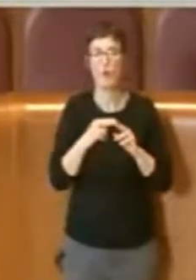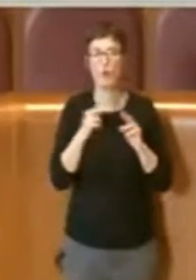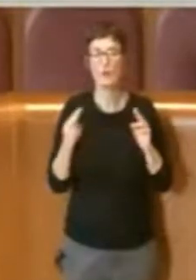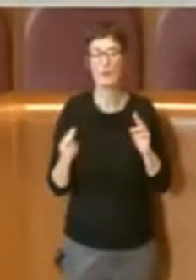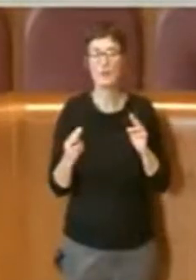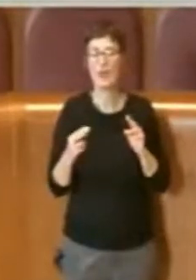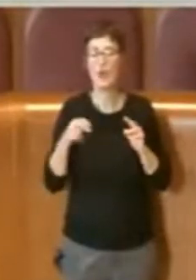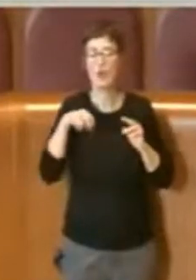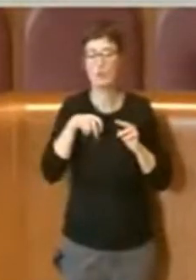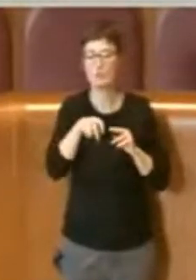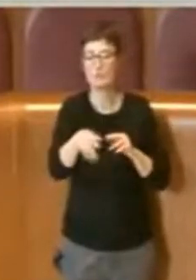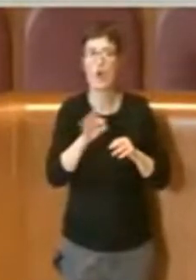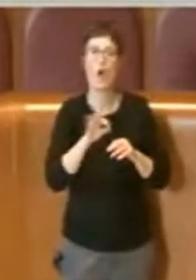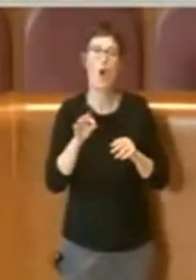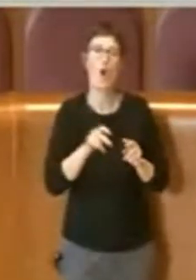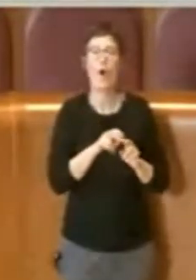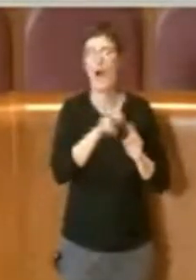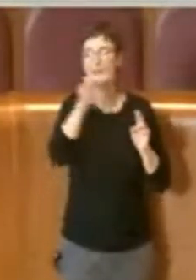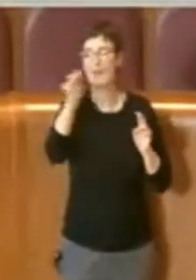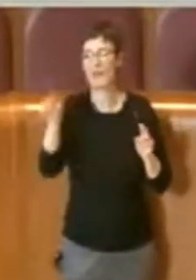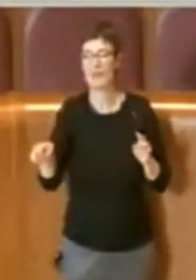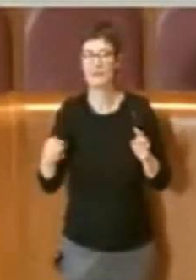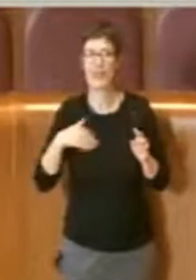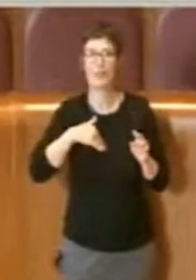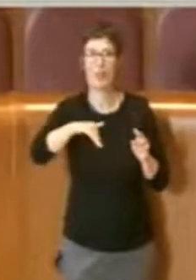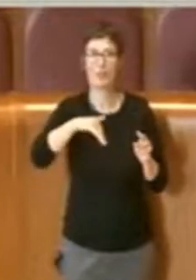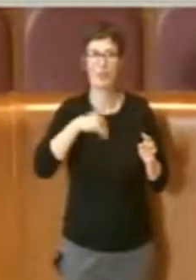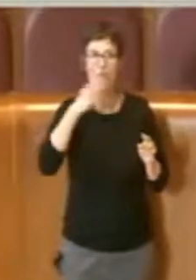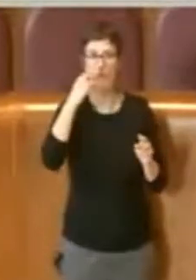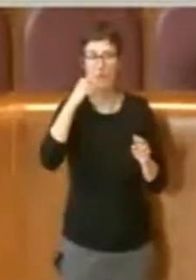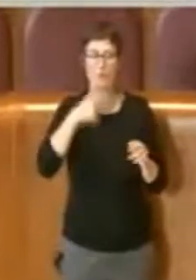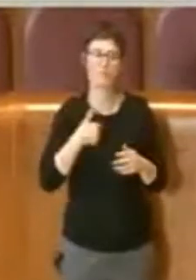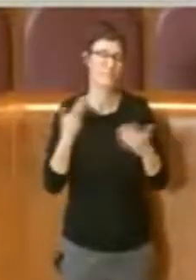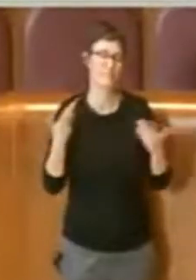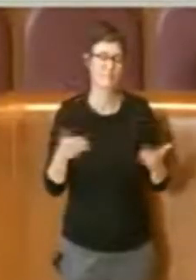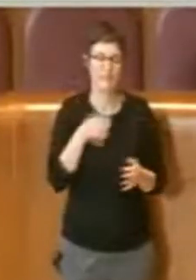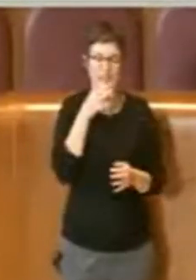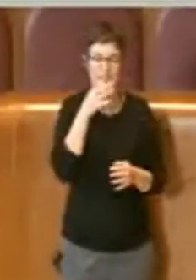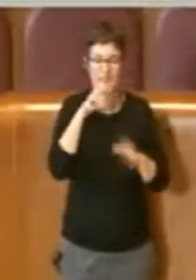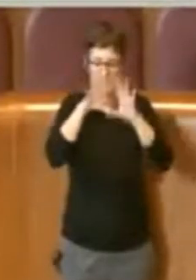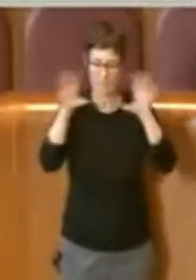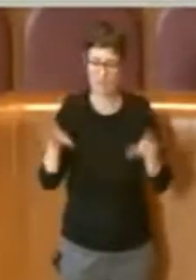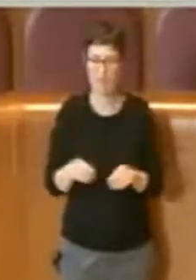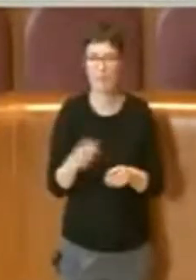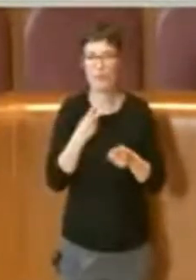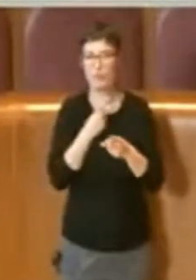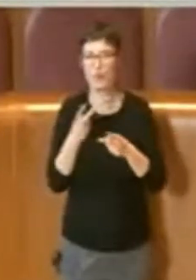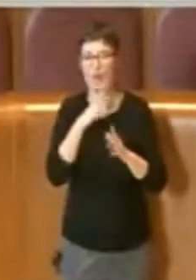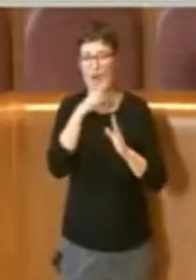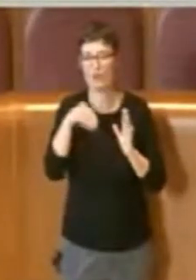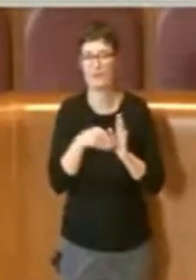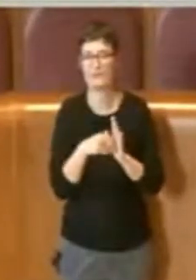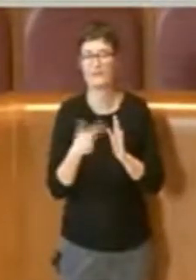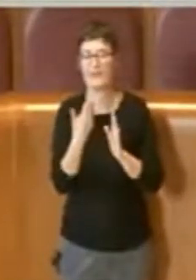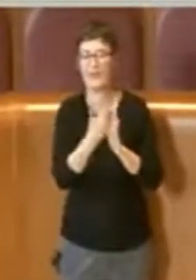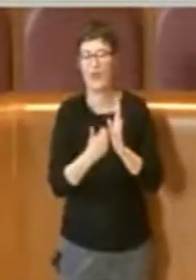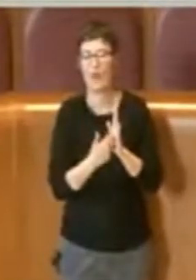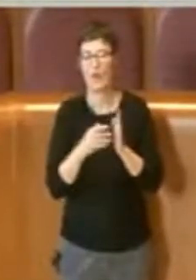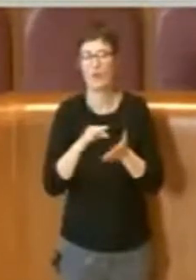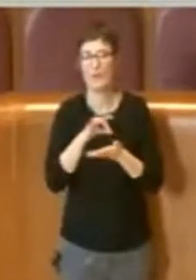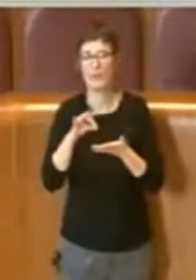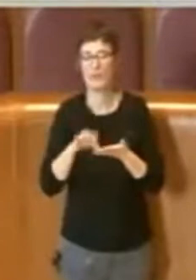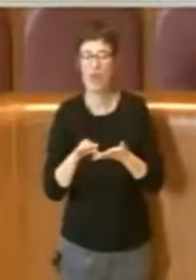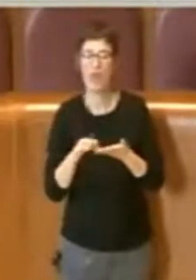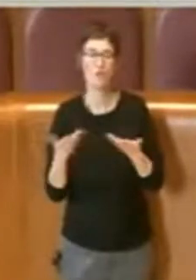ferroviario su via tuscolana. Insomma abbiamo cercato di inserire all'interno di questo ordine del giorno un po' tutti quelli che